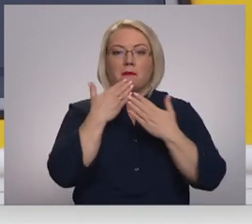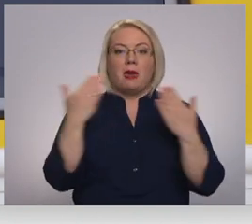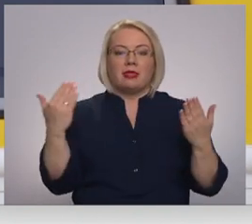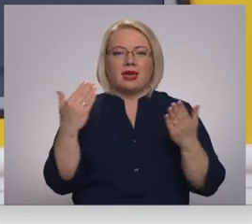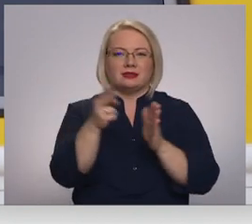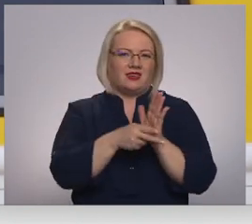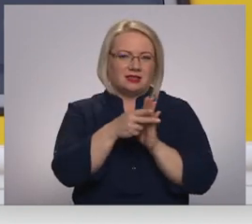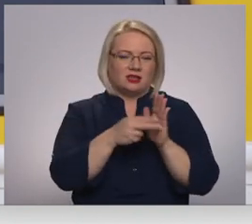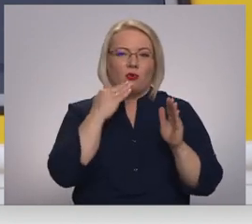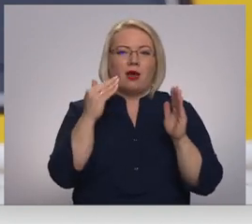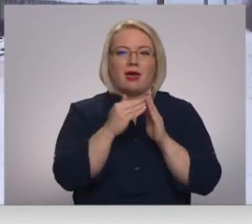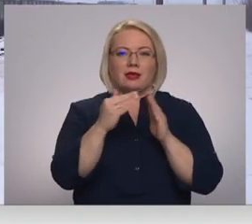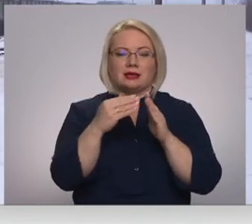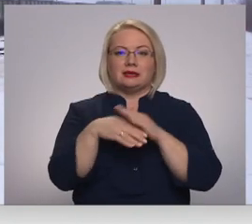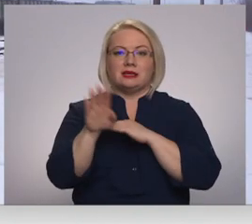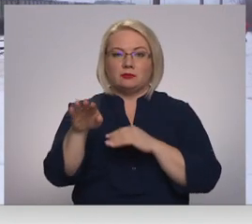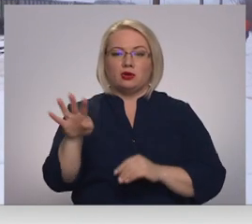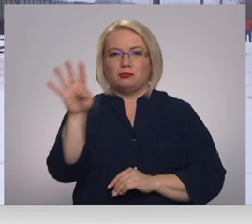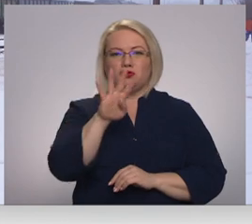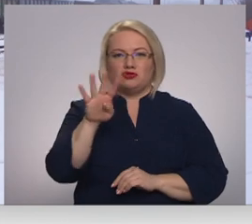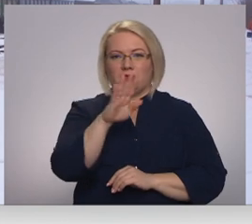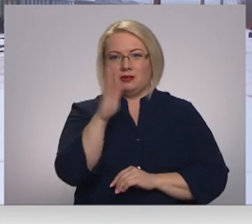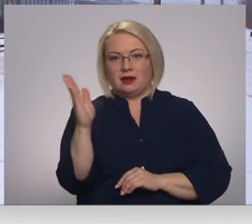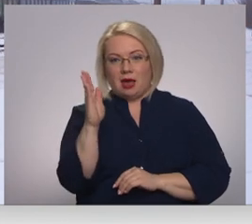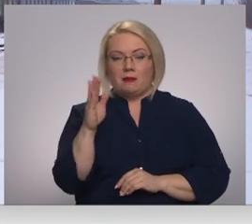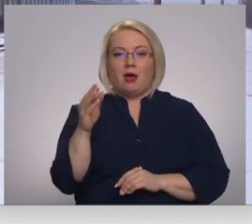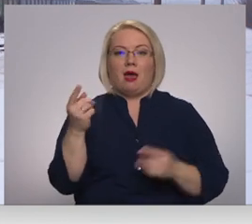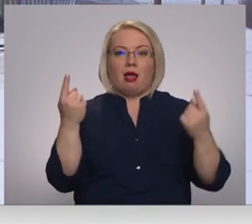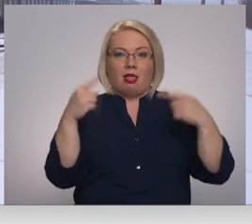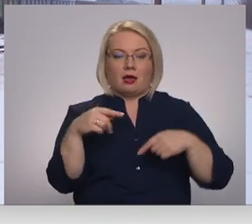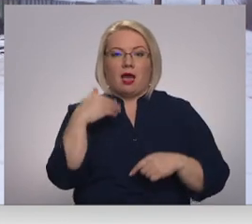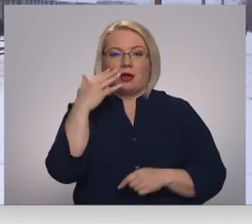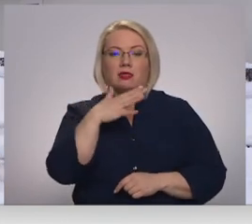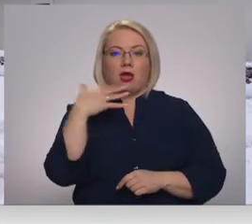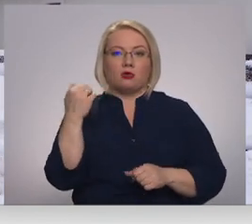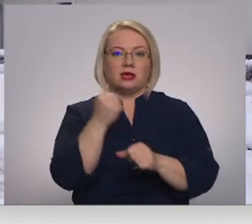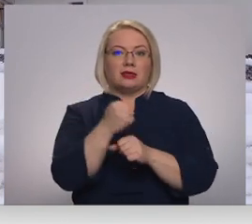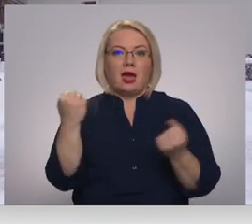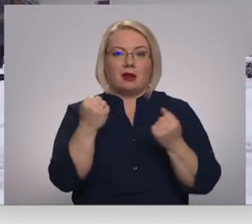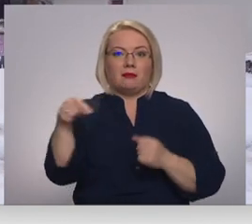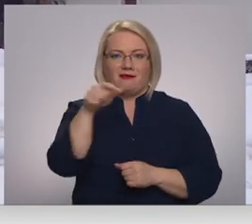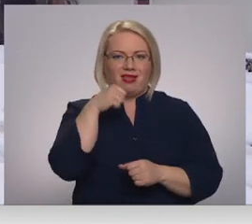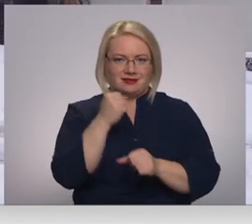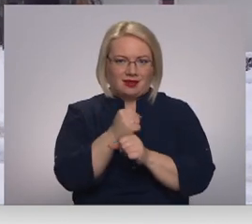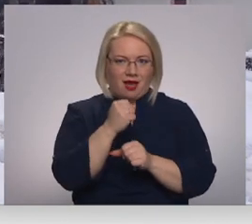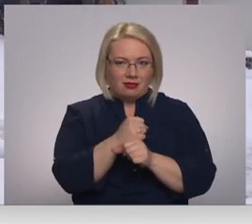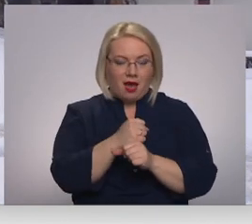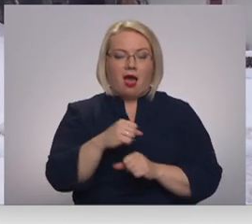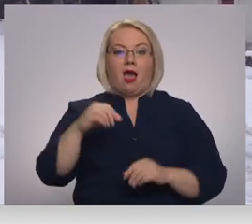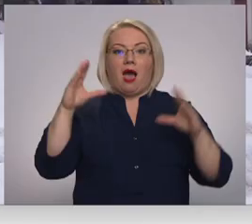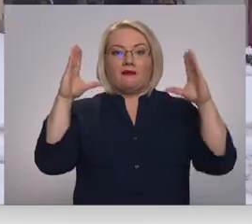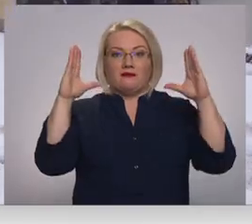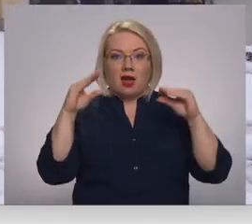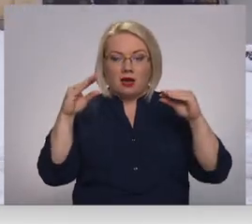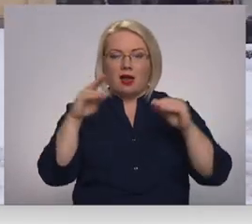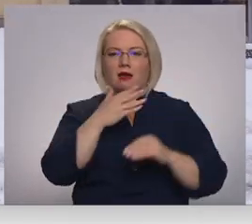no Rēziknes izbrauc īsi pēc četriem pēcpusdienā. Tātad laikā, kad vairamam darba diena vēl nav beigusies. Pēc tam vakarā